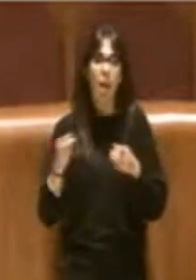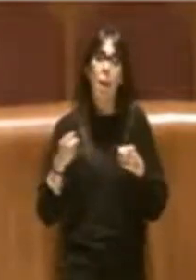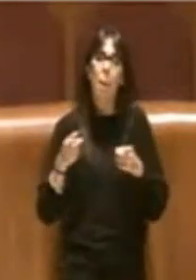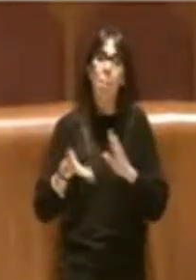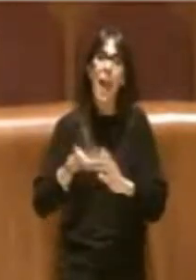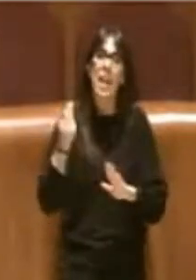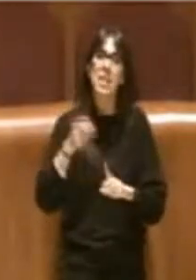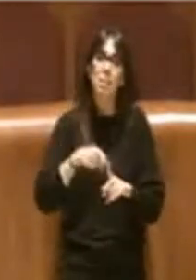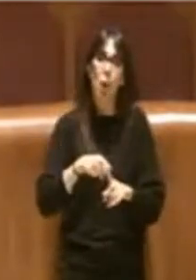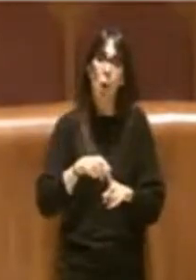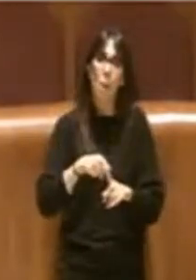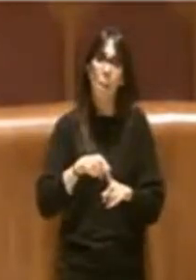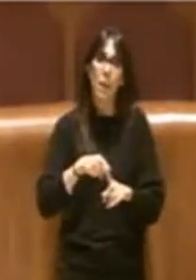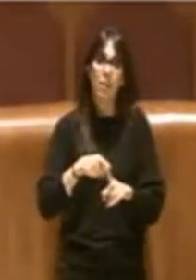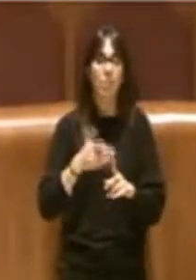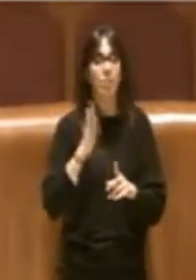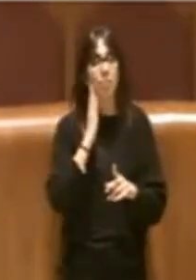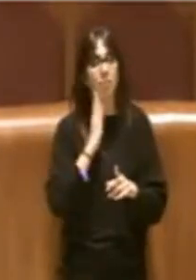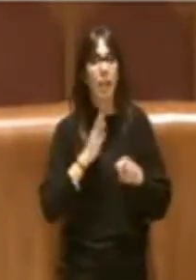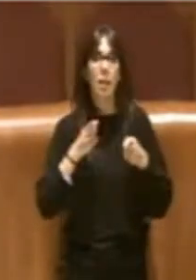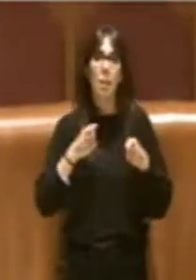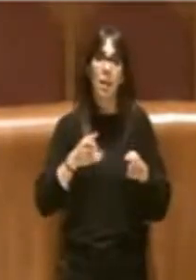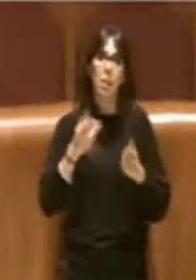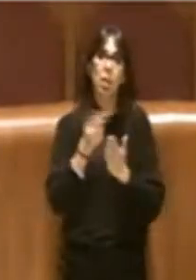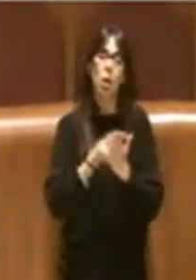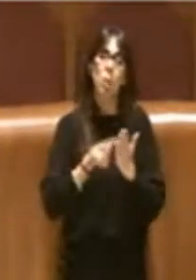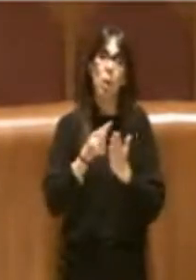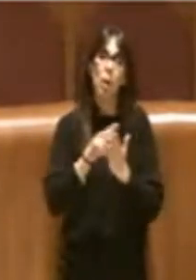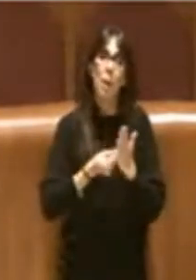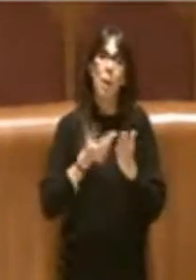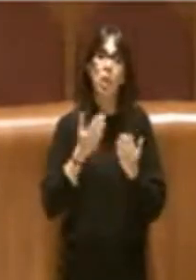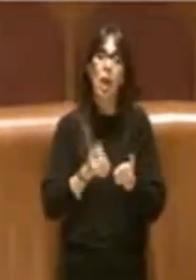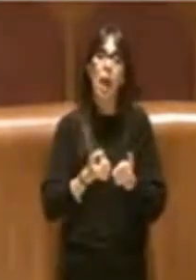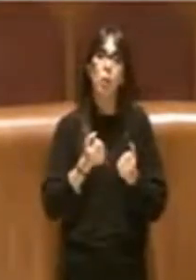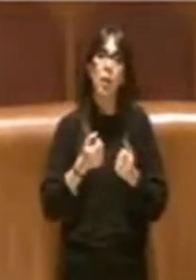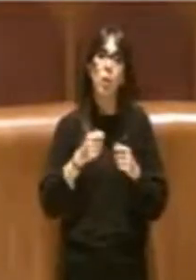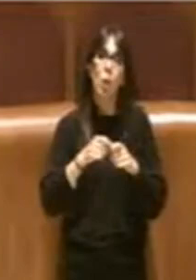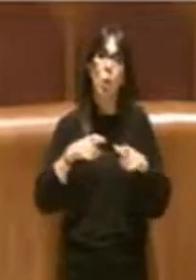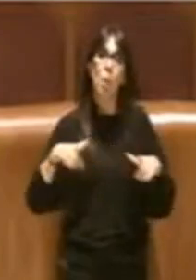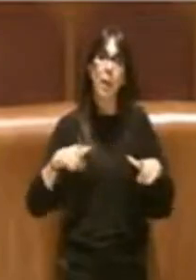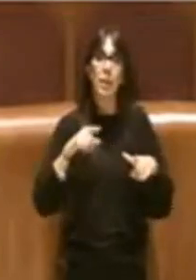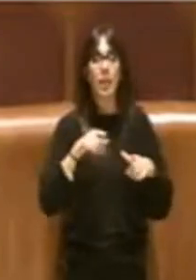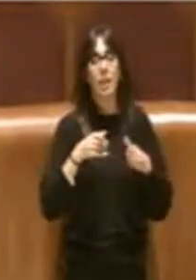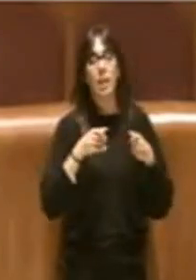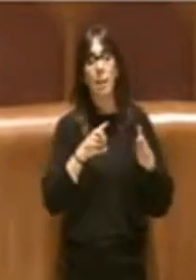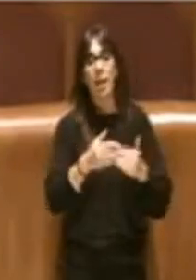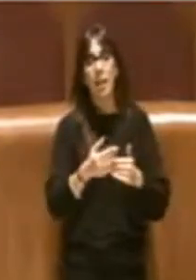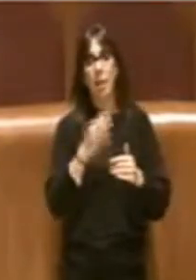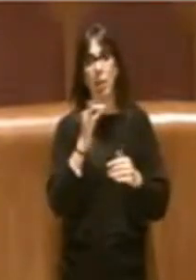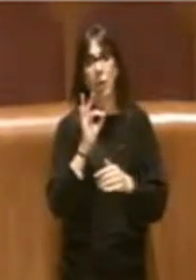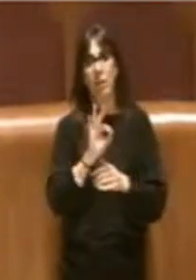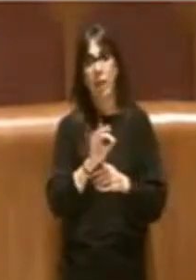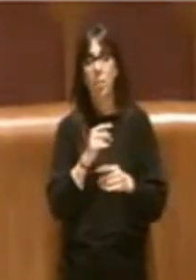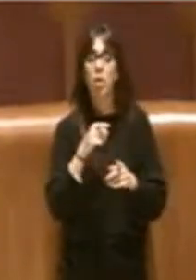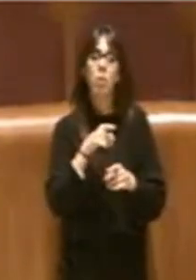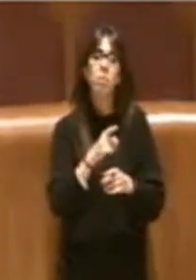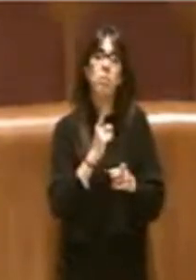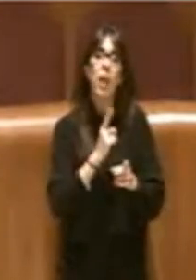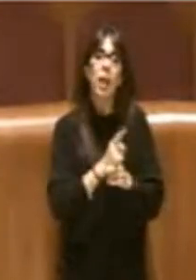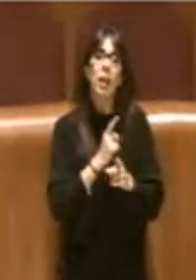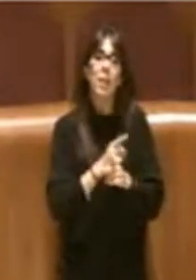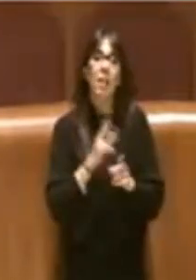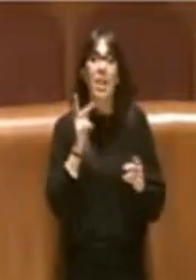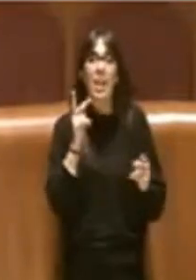Dipartimento Programmazione e Attuazione Urbanistica, che sei il Dipartimento di riferimento, devi fare una